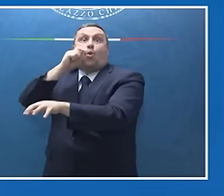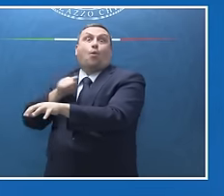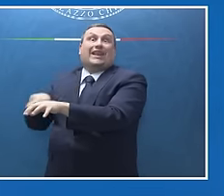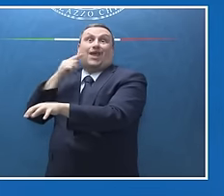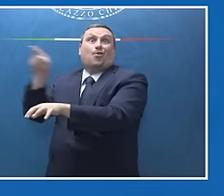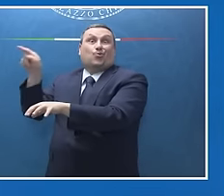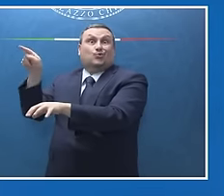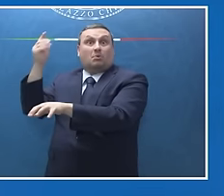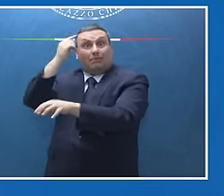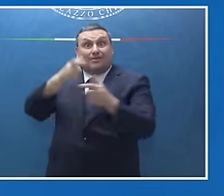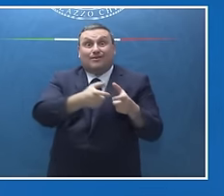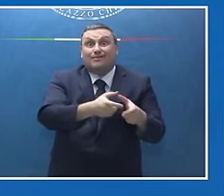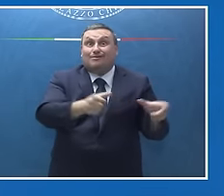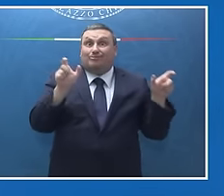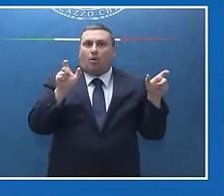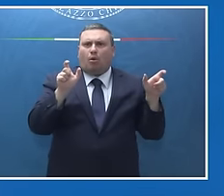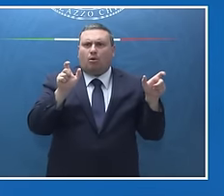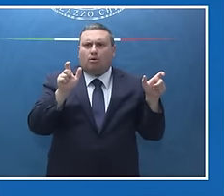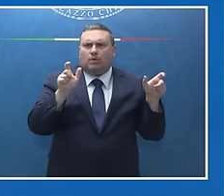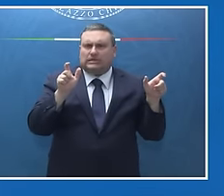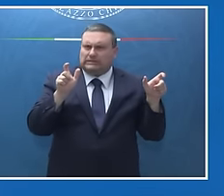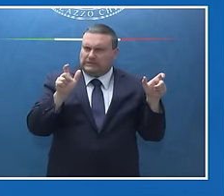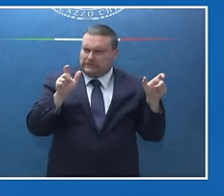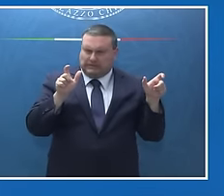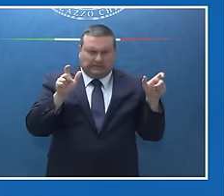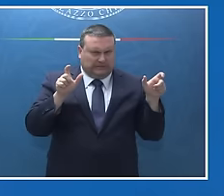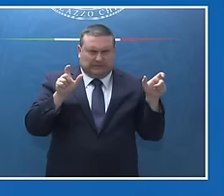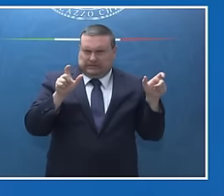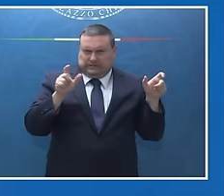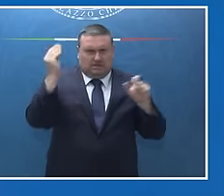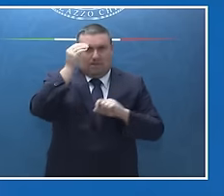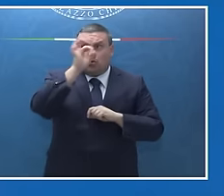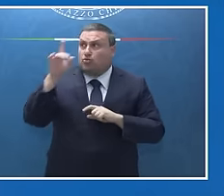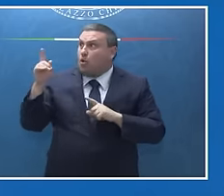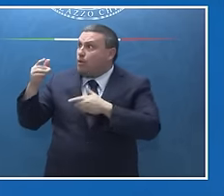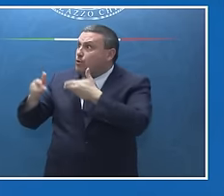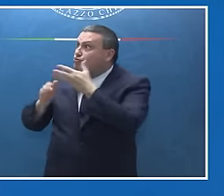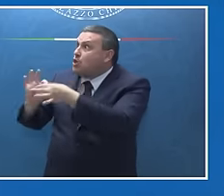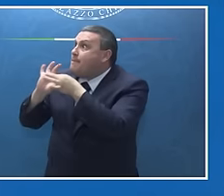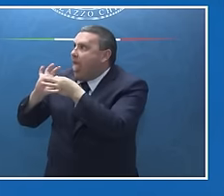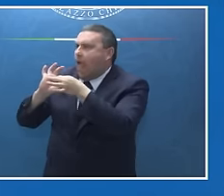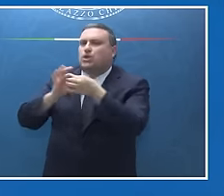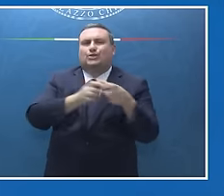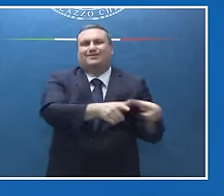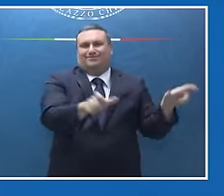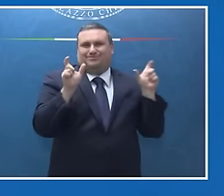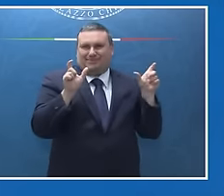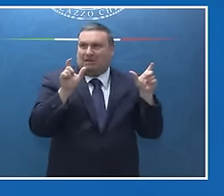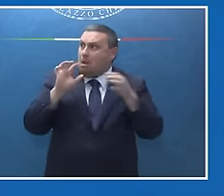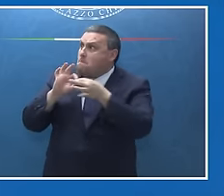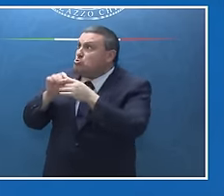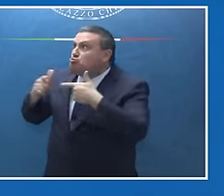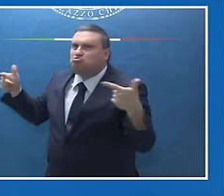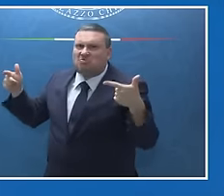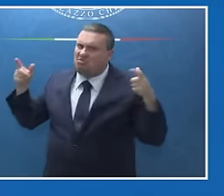scongelamento si ha solamente nel caso chiaramente di un processo di pace, ma io presumo che in quel processo di pace verrebbe negoziato